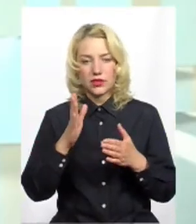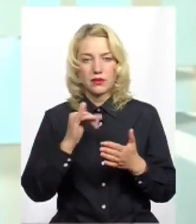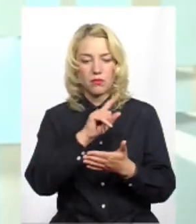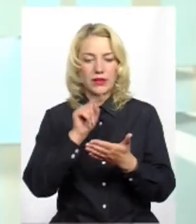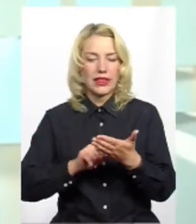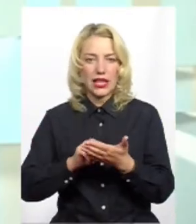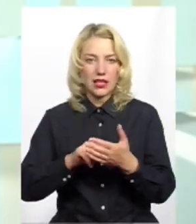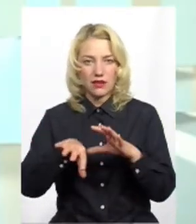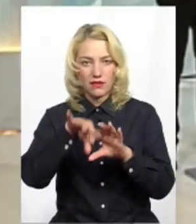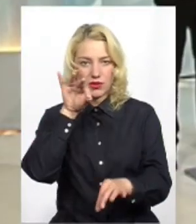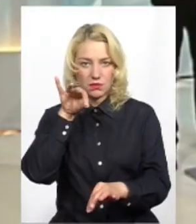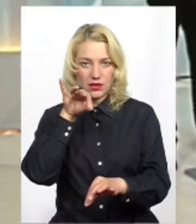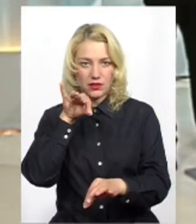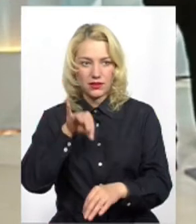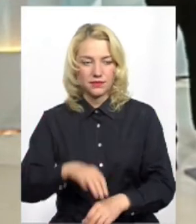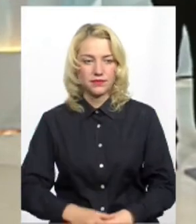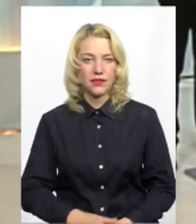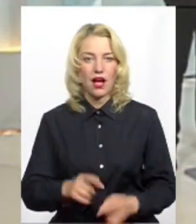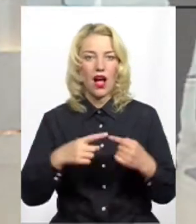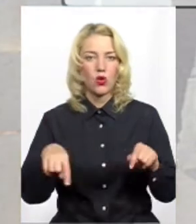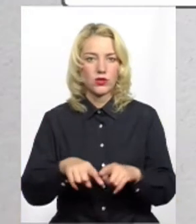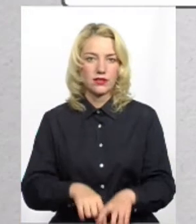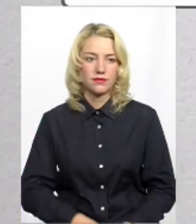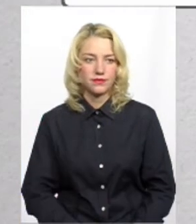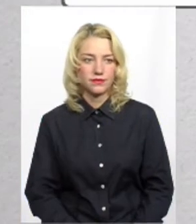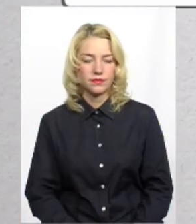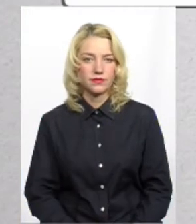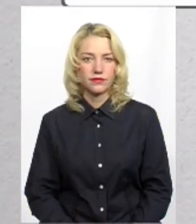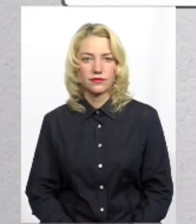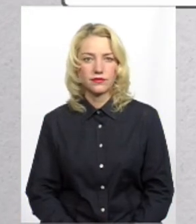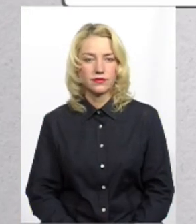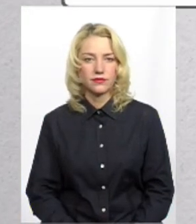галузями. Попрошу визначитись із галузєю і буде питання.